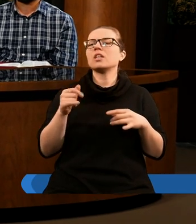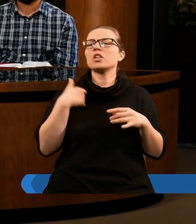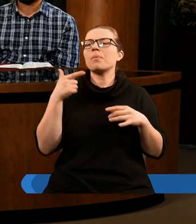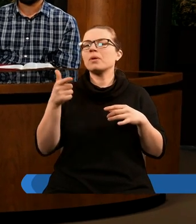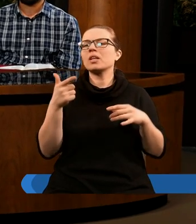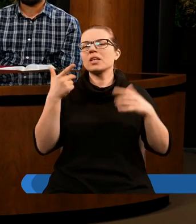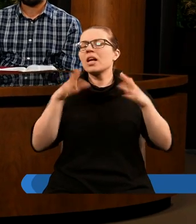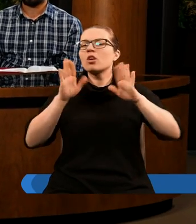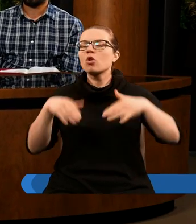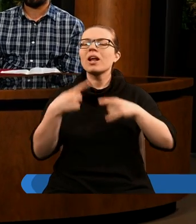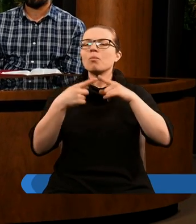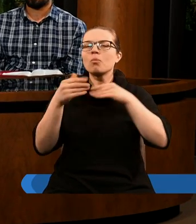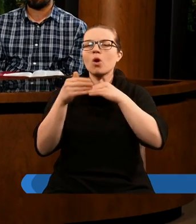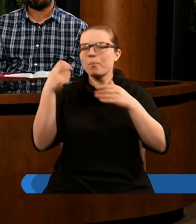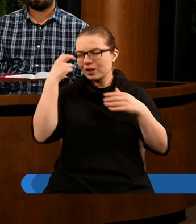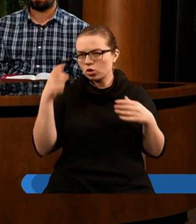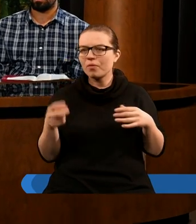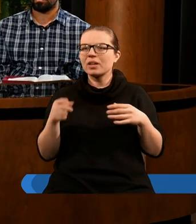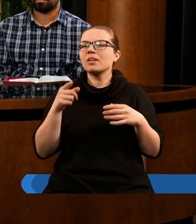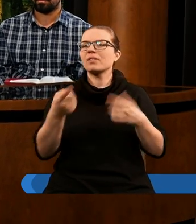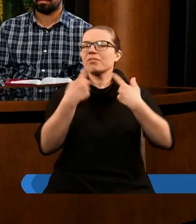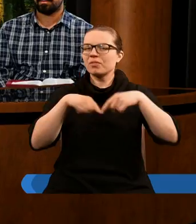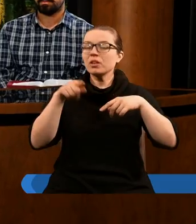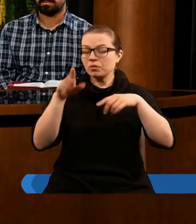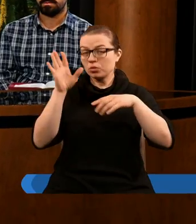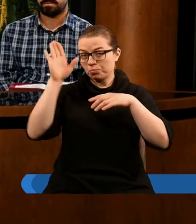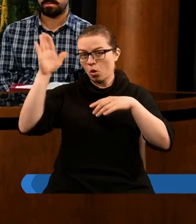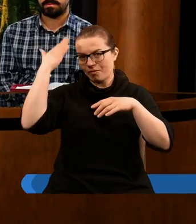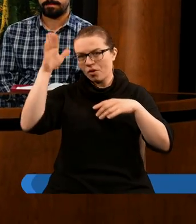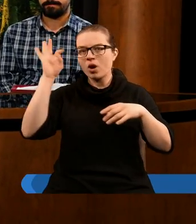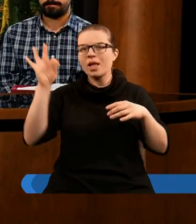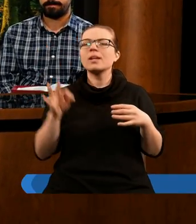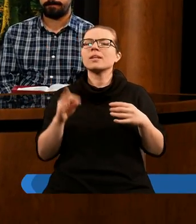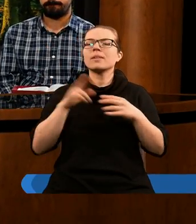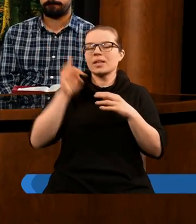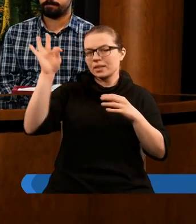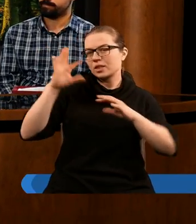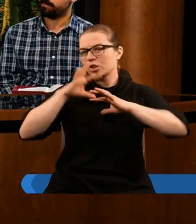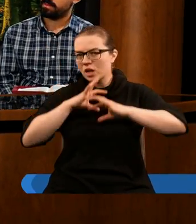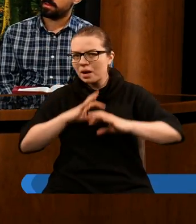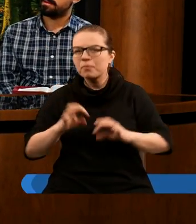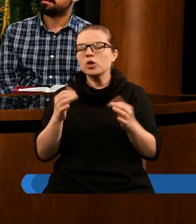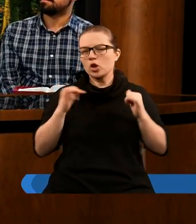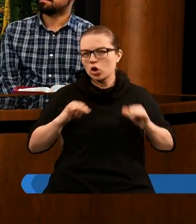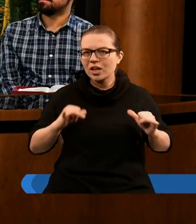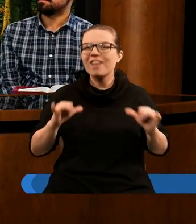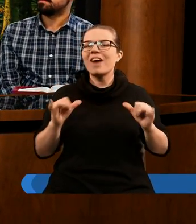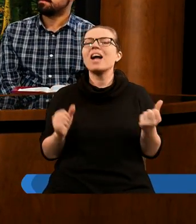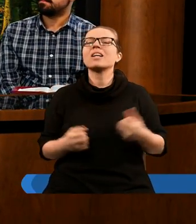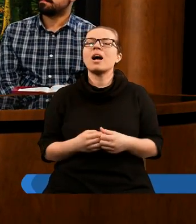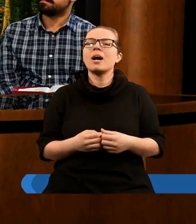zostanie zapięczetowany. Więc to wskazuje na wielką miłość Pana Boga, na Jego cierpliwość i oczekiwanie,